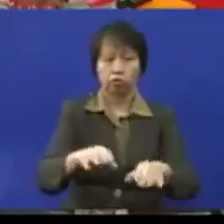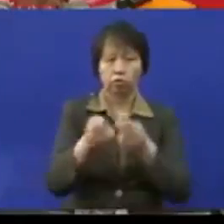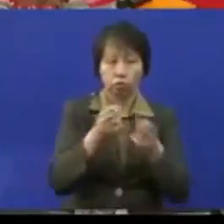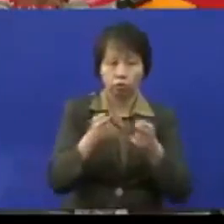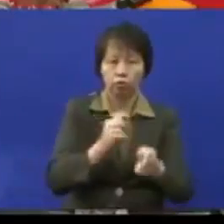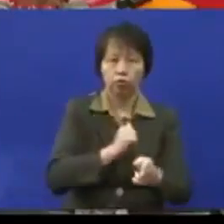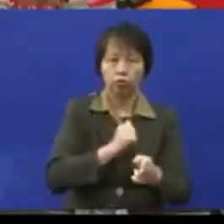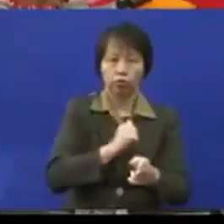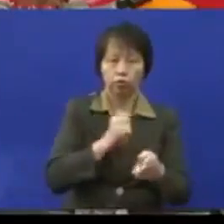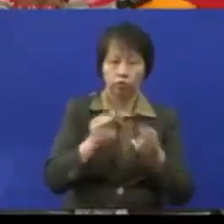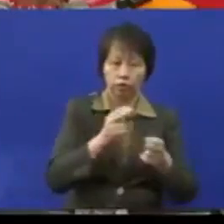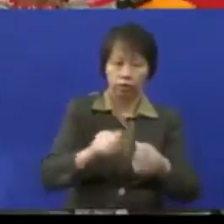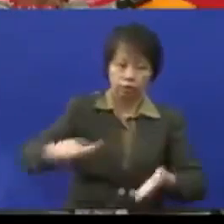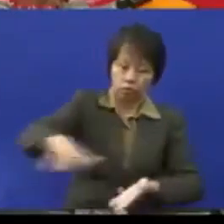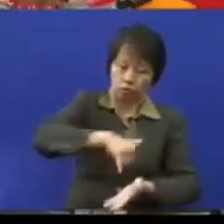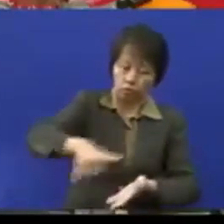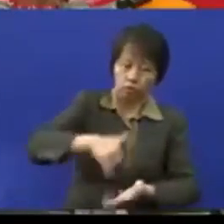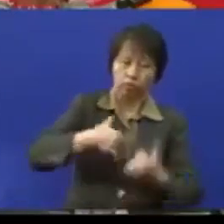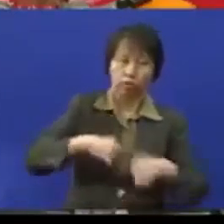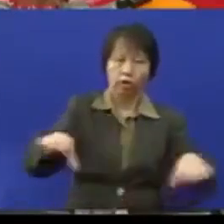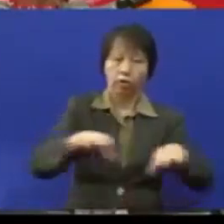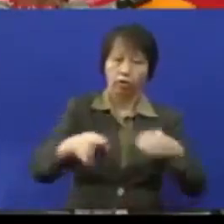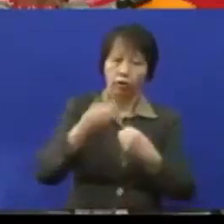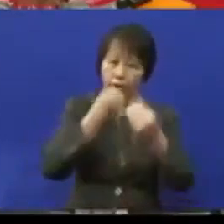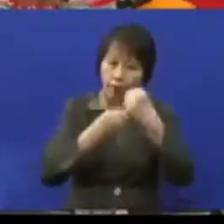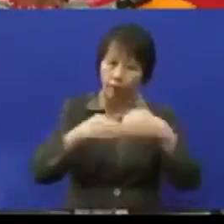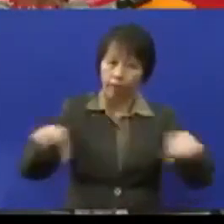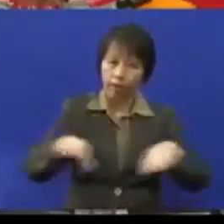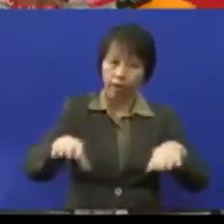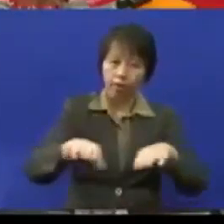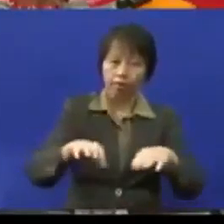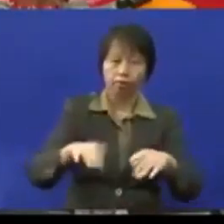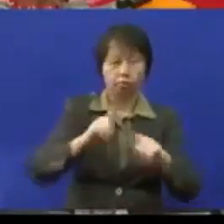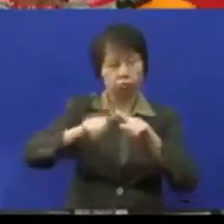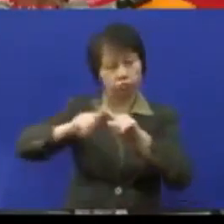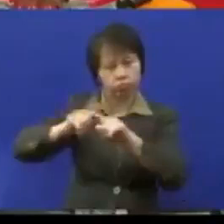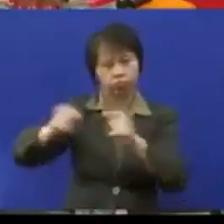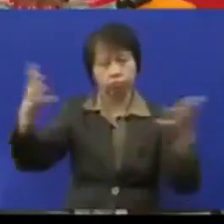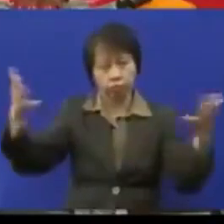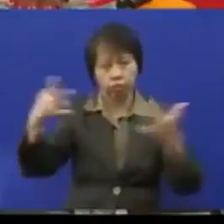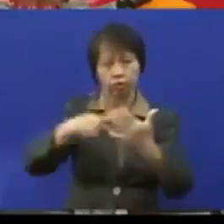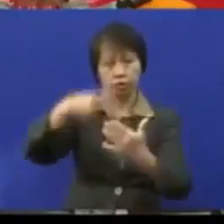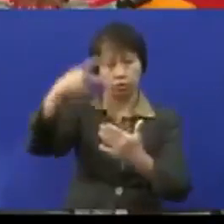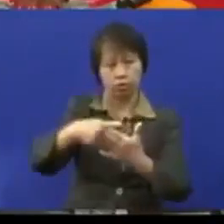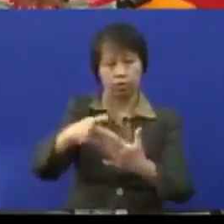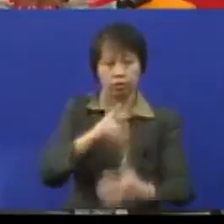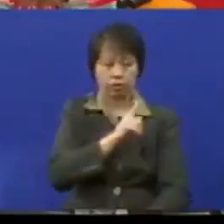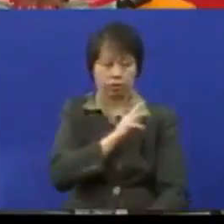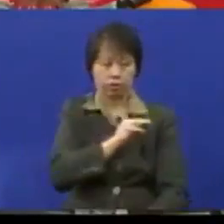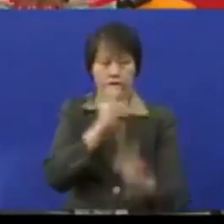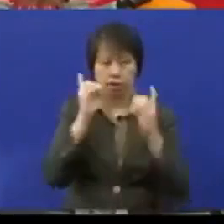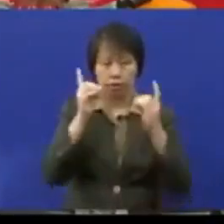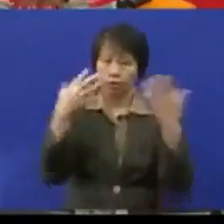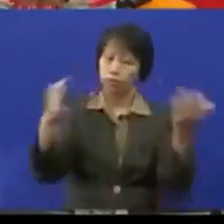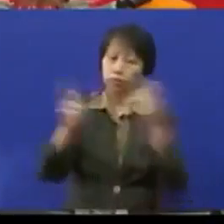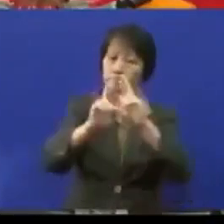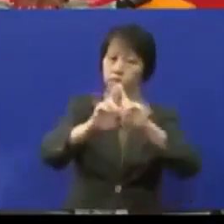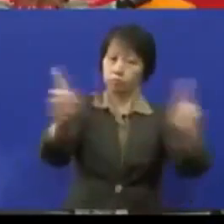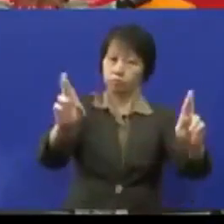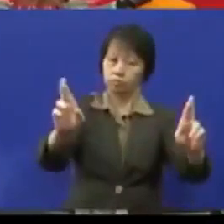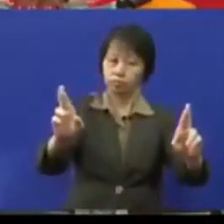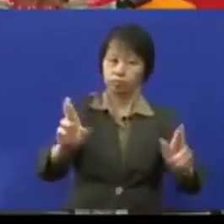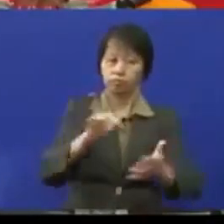menguruskan mengusuk pakaian membuat makanan membuat bakery dan banyak program-program yang Kementerian Pendidikan sudah sediakan